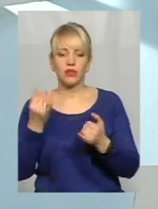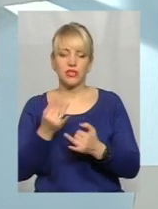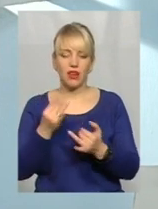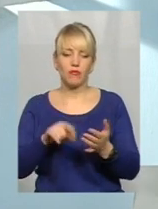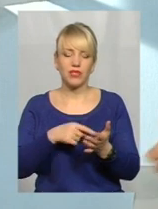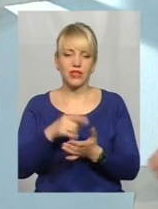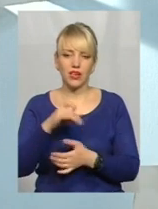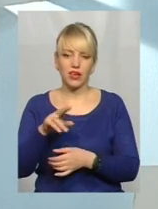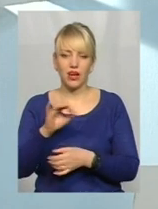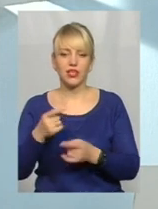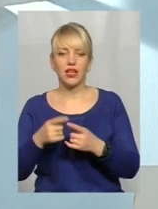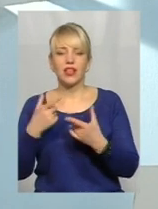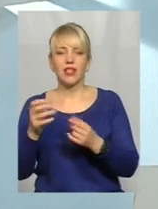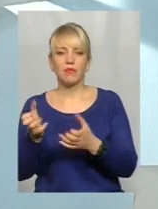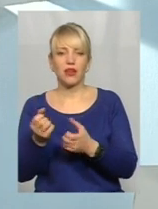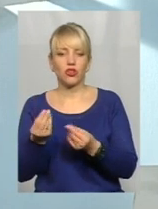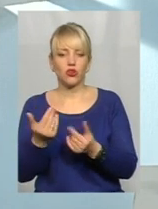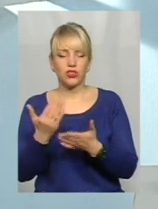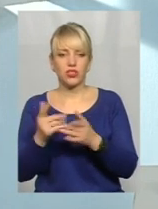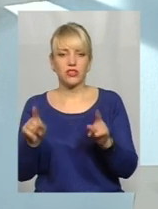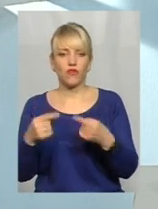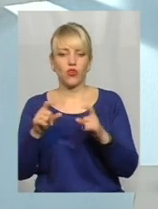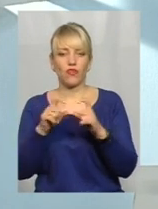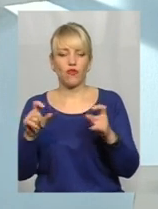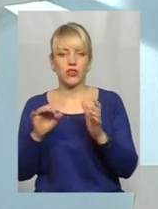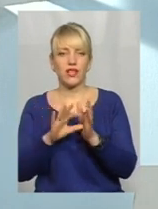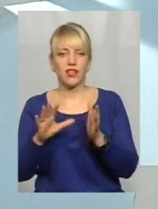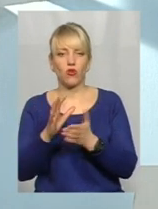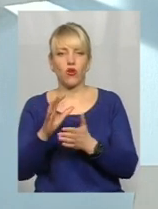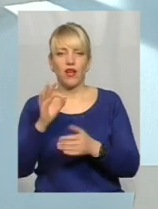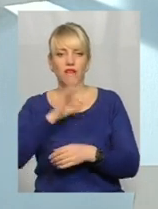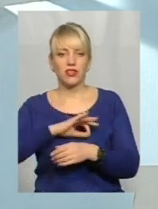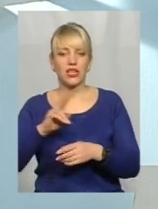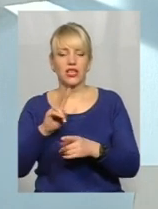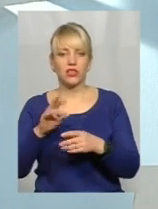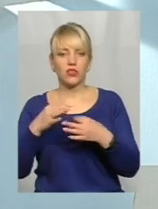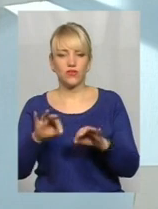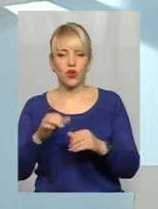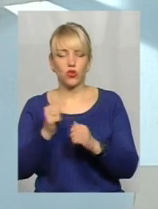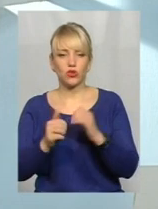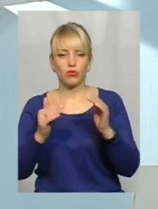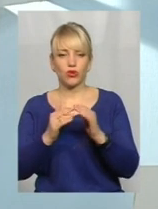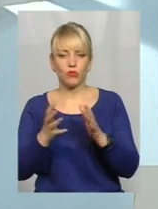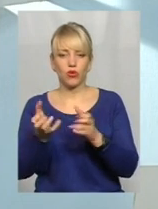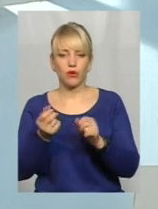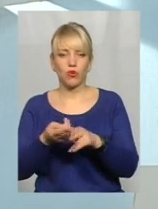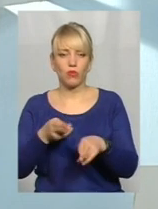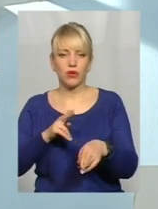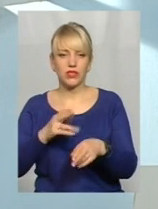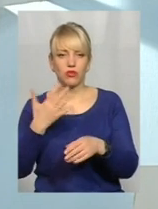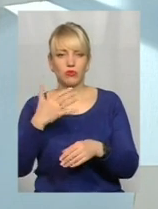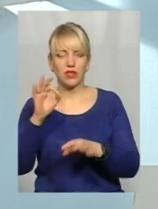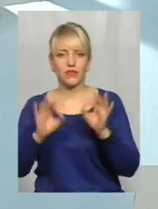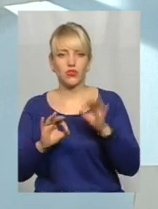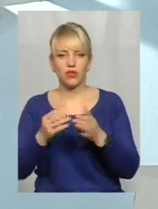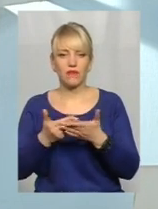радах про те, де брати гроші. Є створений фонд енергоефективності, який дозволяє кожному утеплити свій будинок і отримати компенсацію більше, ніж 50%